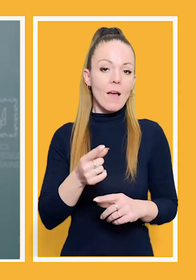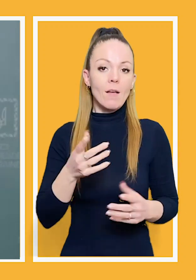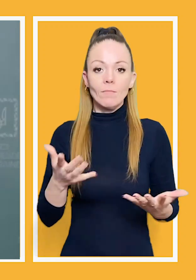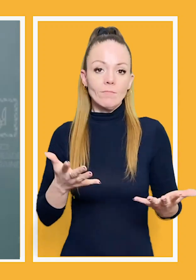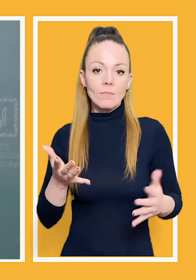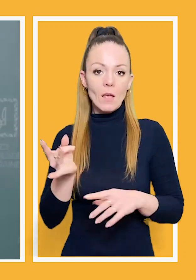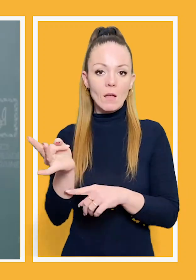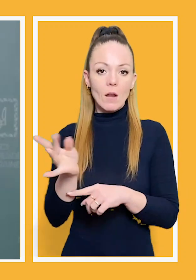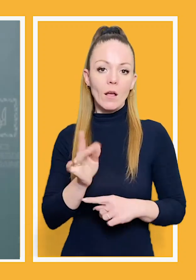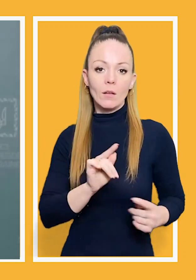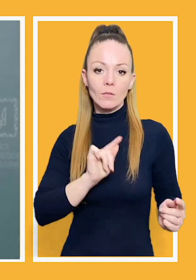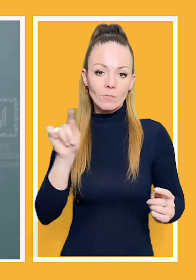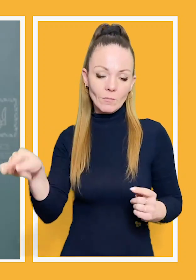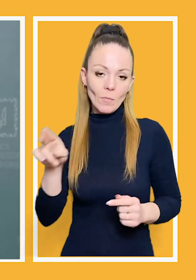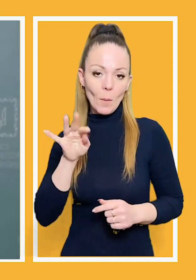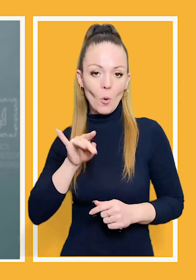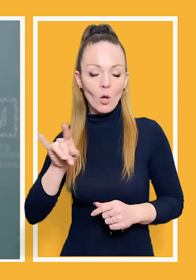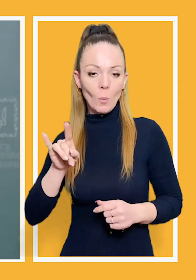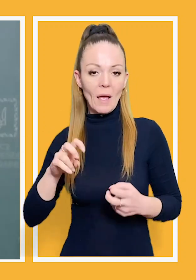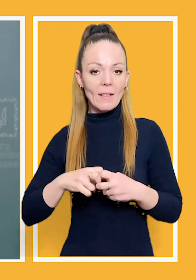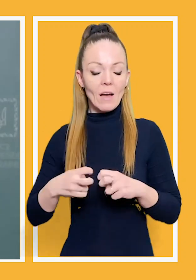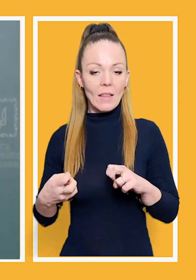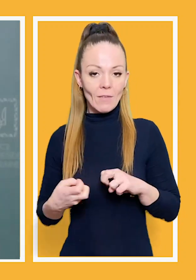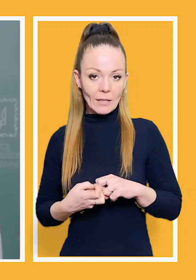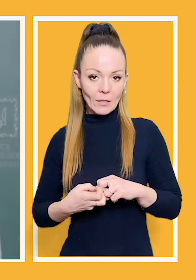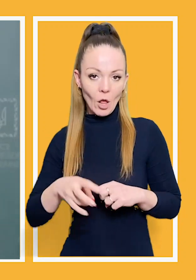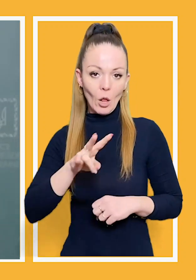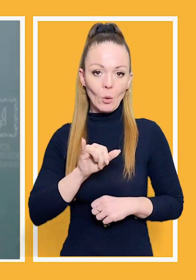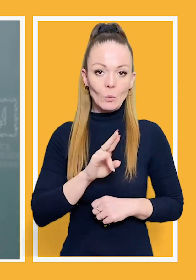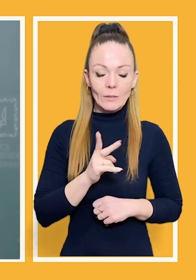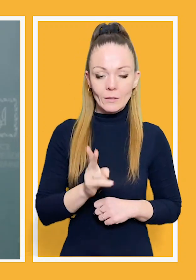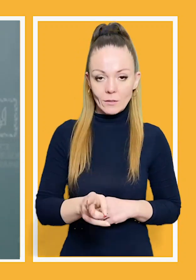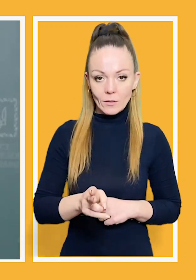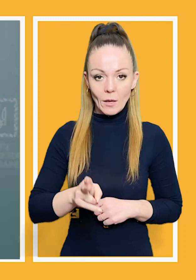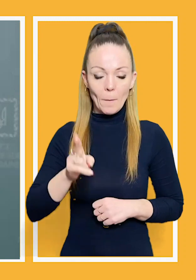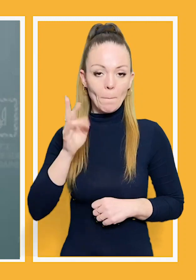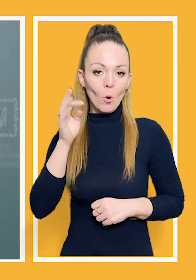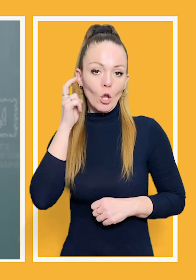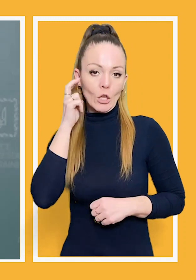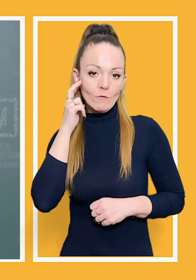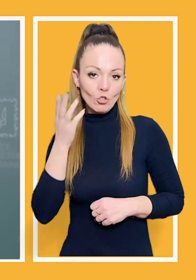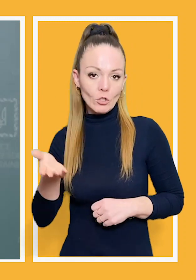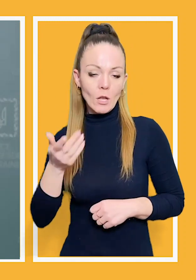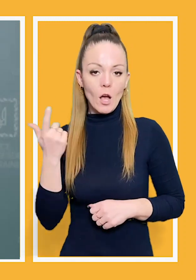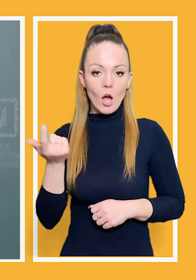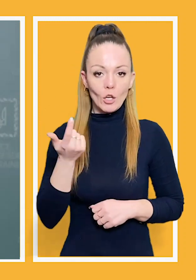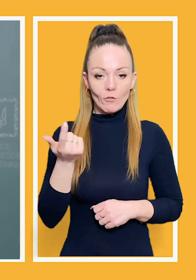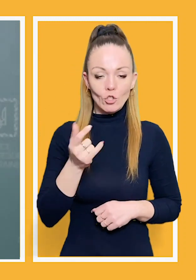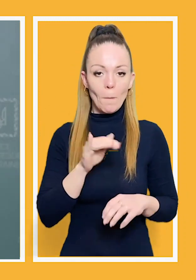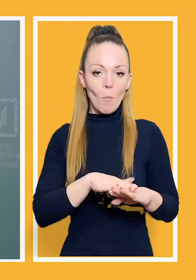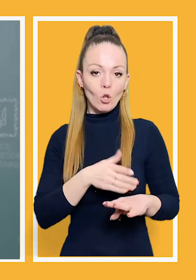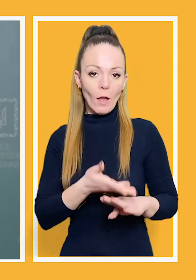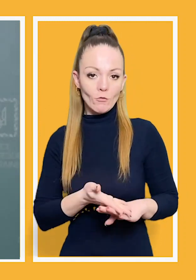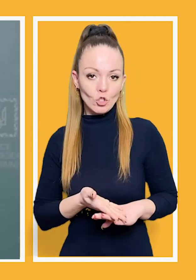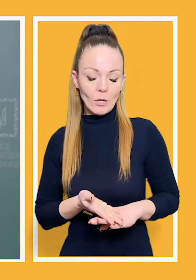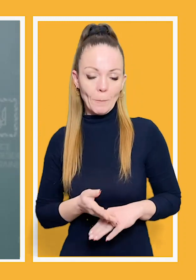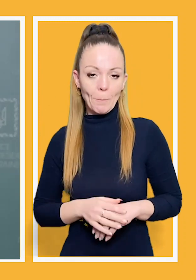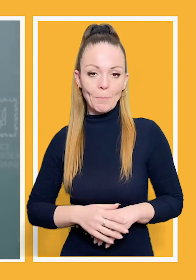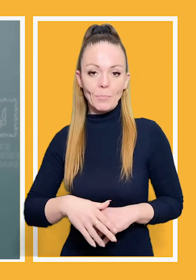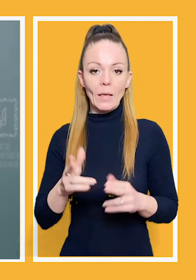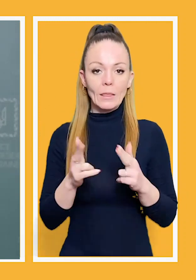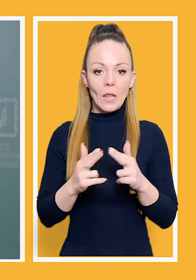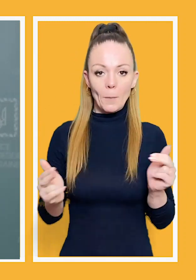завдав ракетних ударів по аеродромах Івана Франківська, Луцька, по Київщині, по